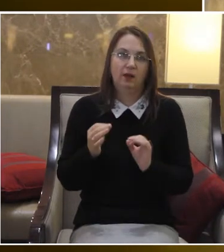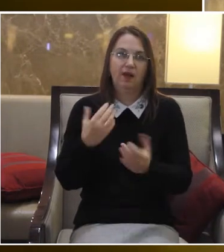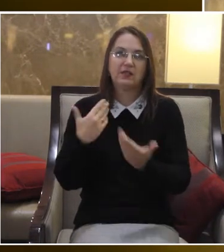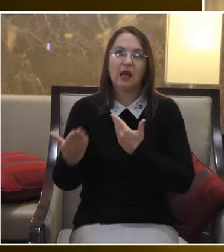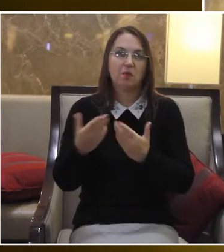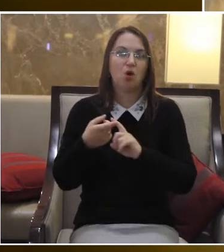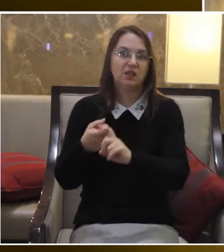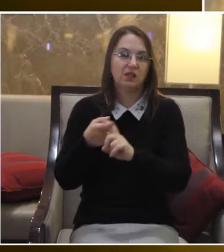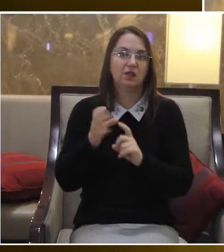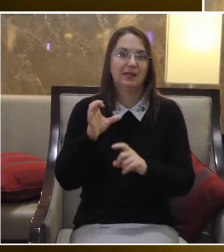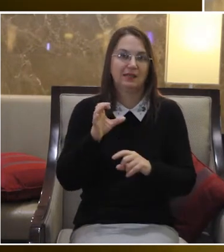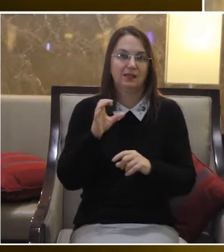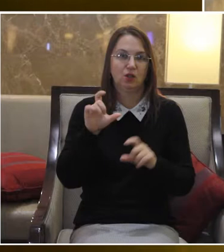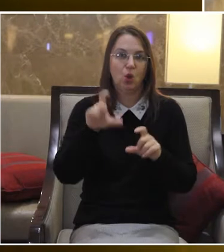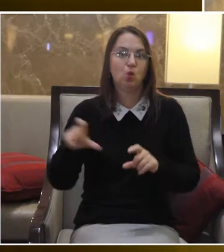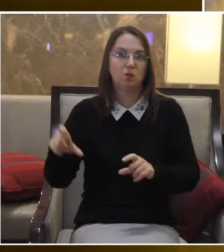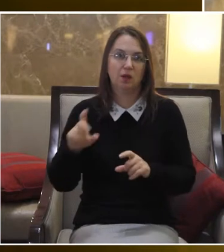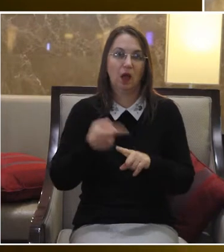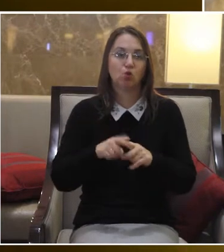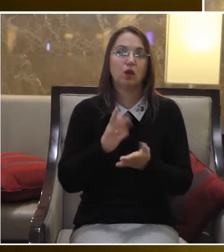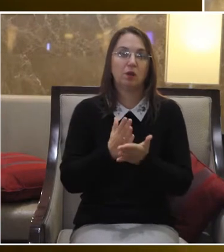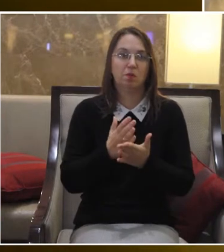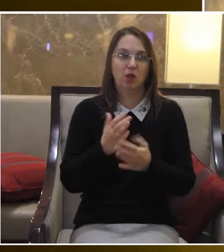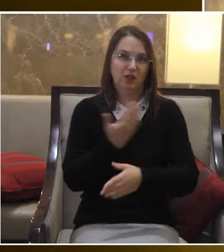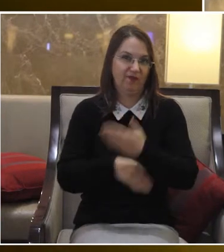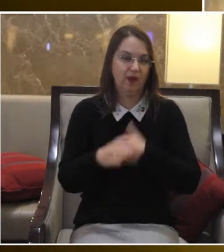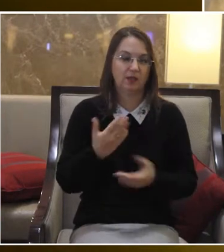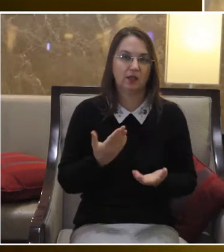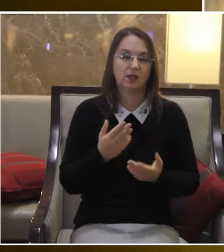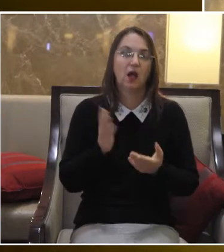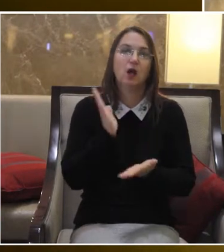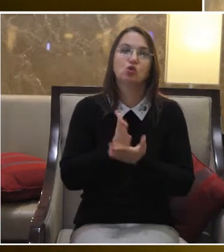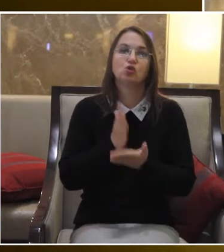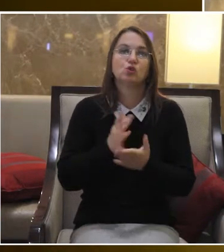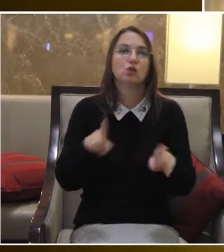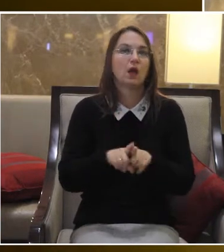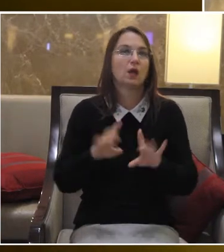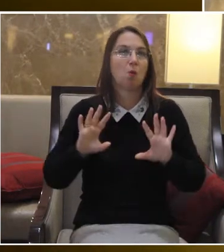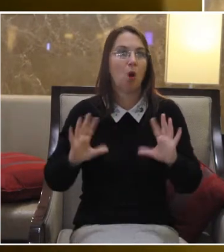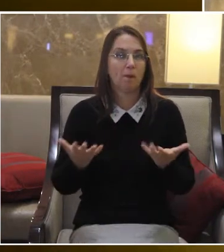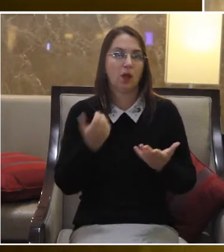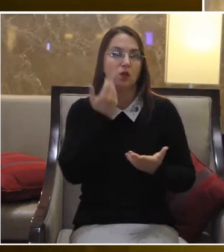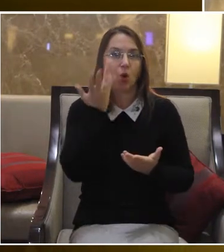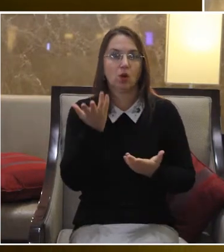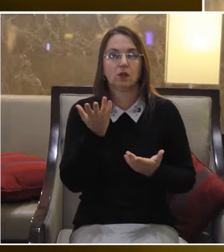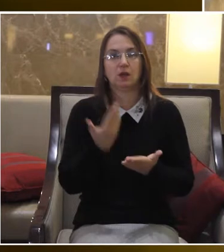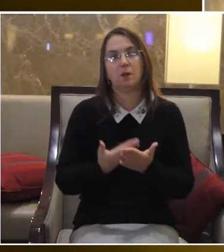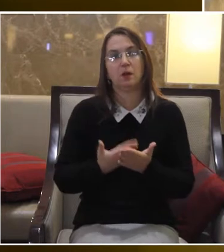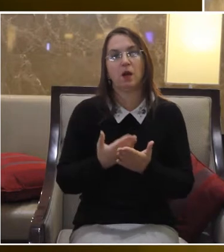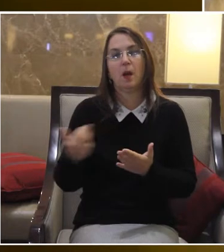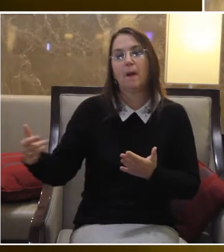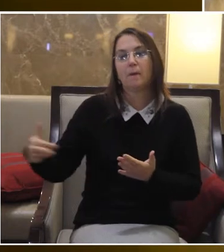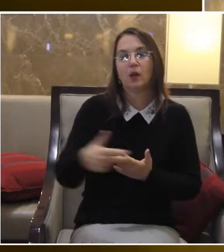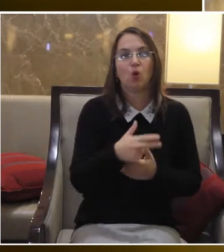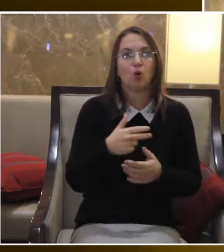Існують такі моменти, коли, наприклад, підходить співробітник поліції